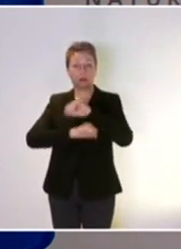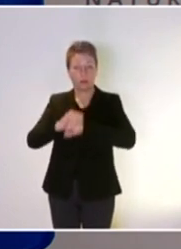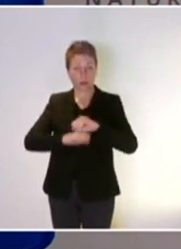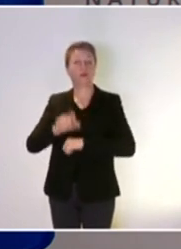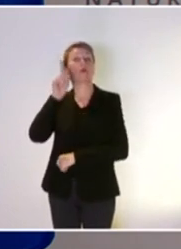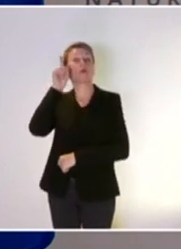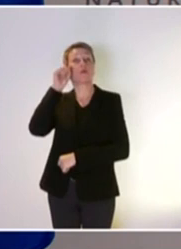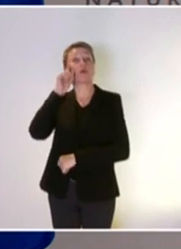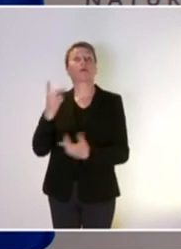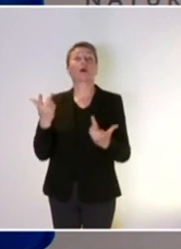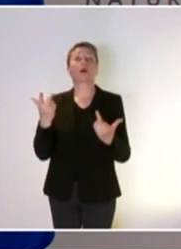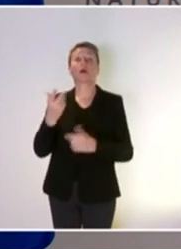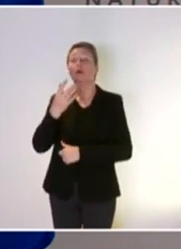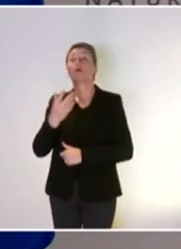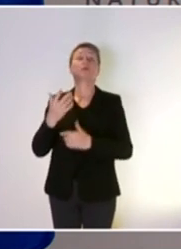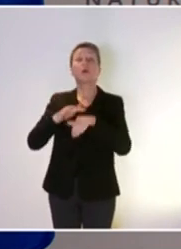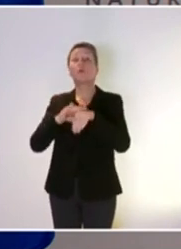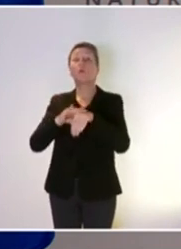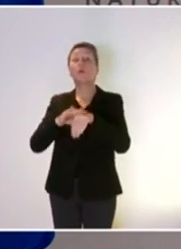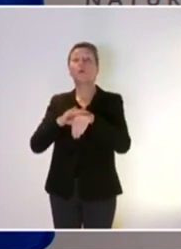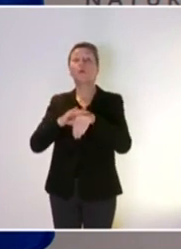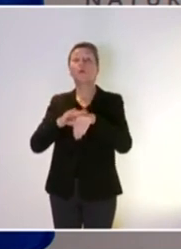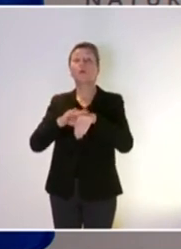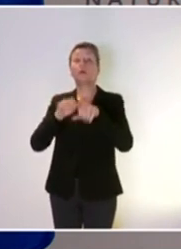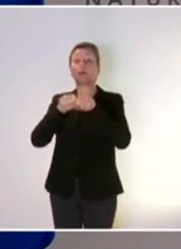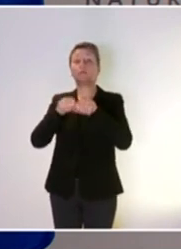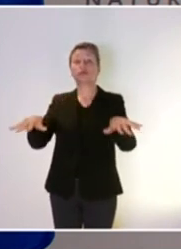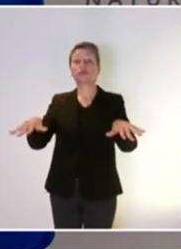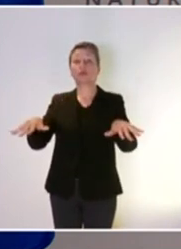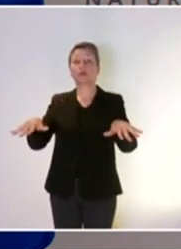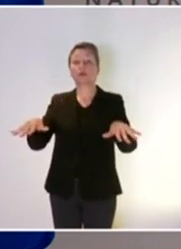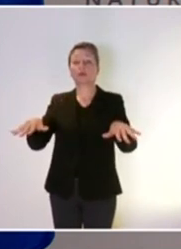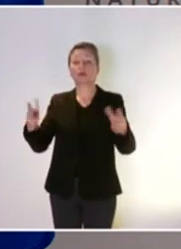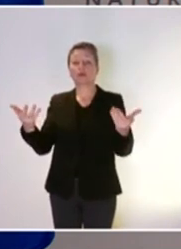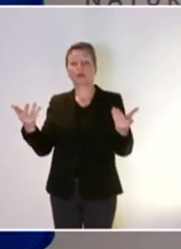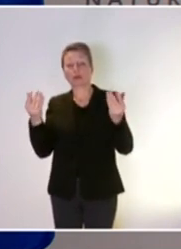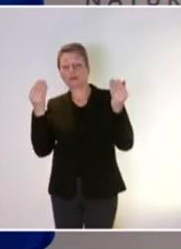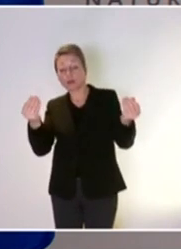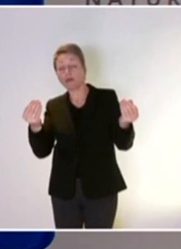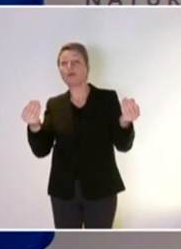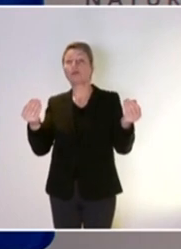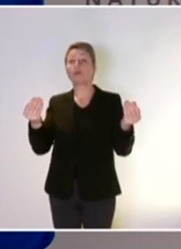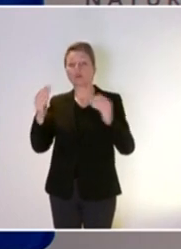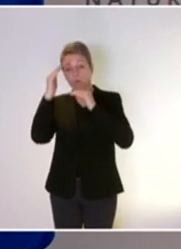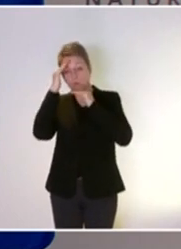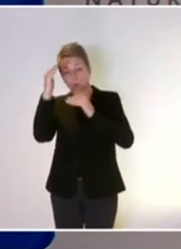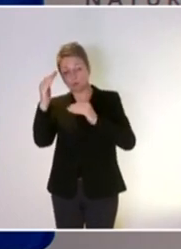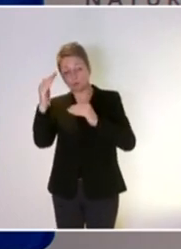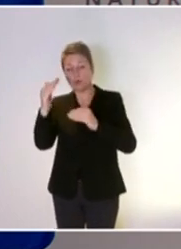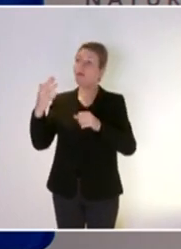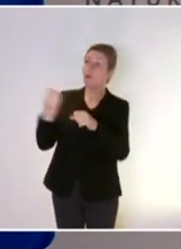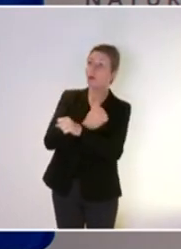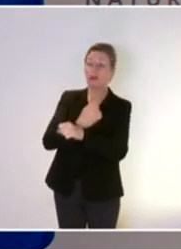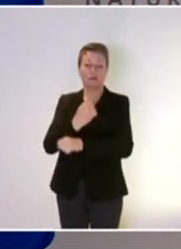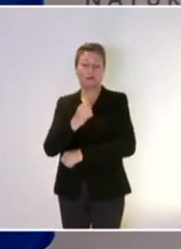si vous voulez, on ne peut pas déplorer des politiques descendantes et s'étonner ensuite que l'on donne ce type de confiance et de responsabilité